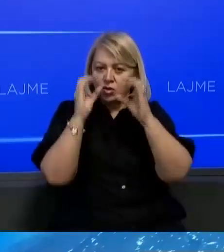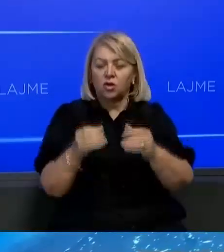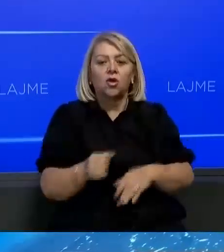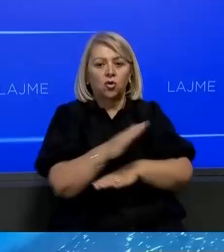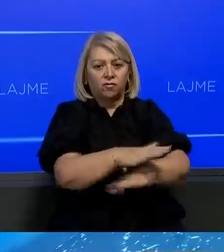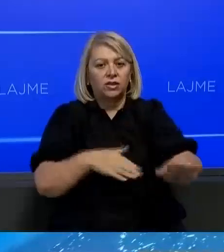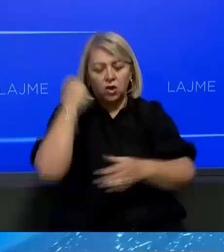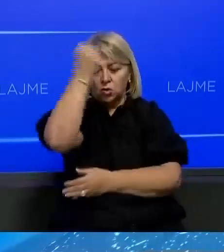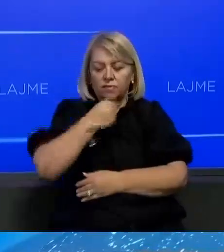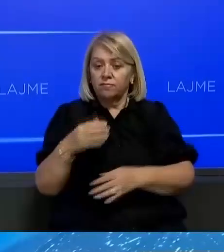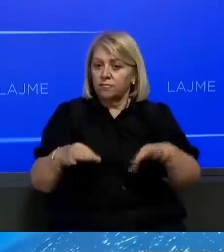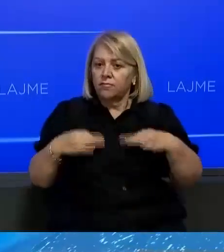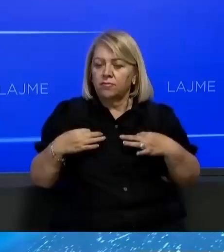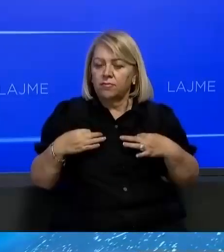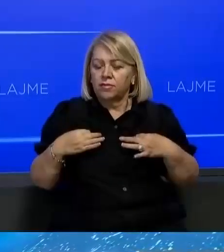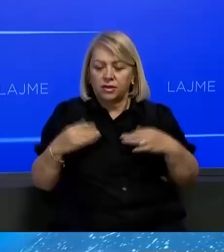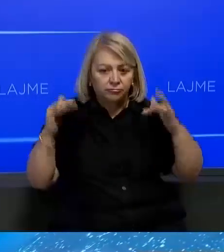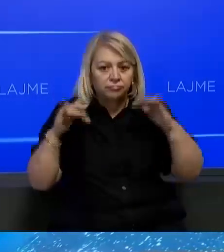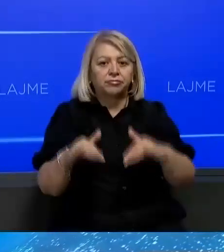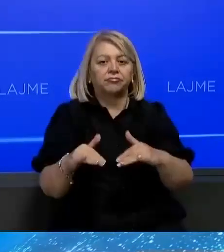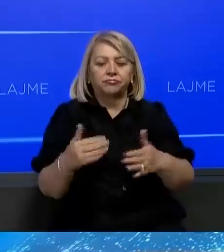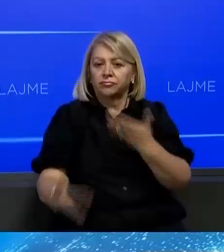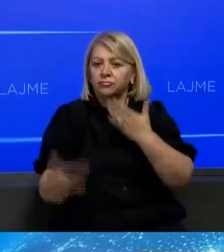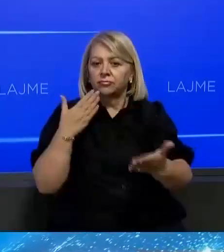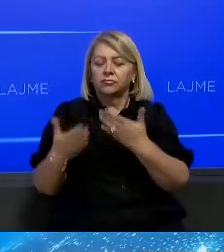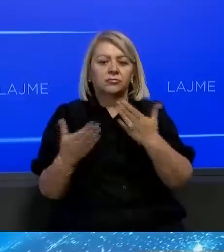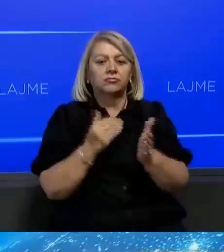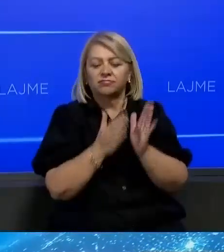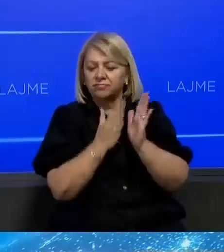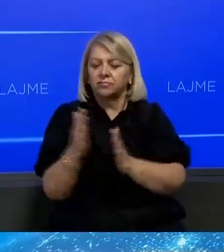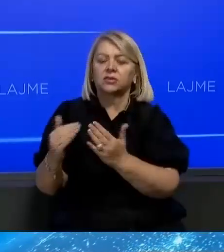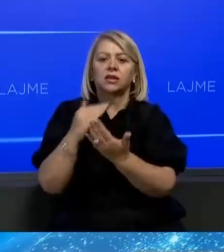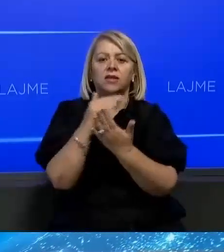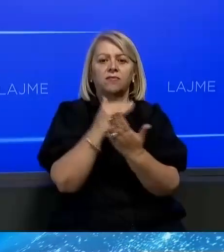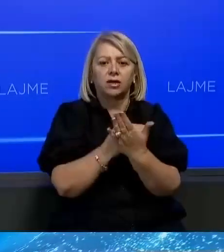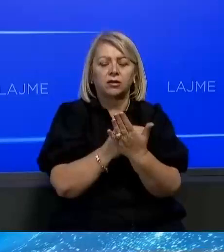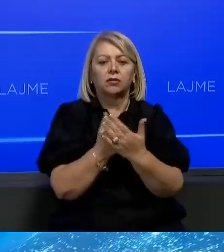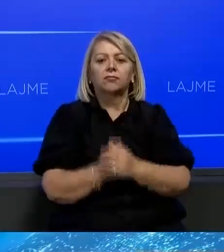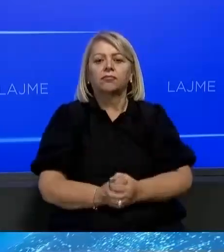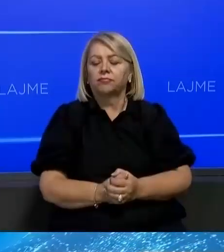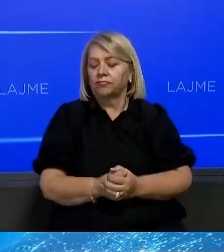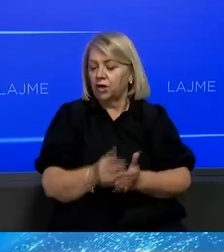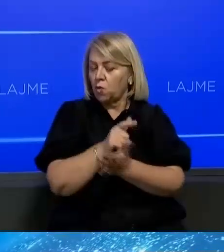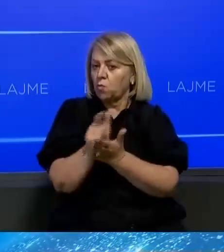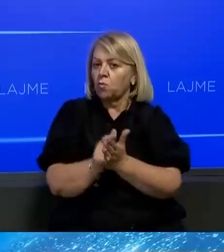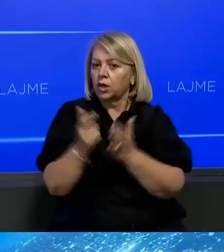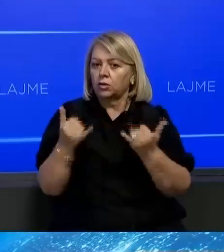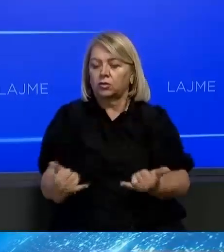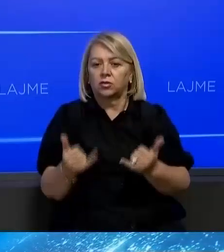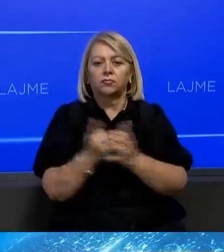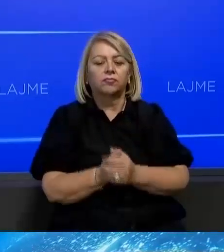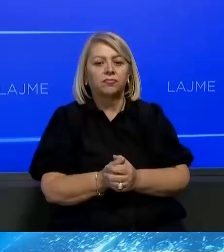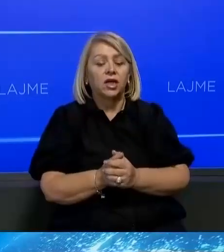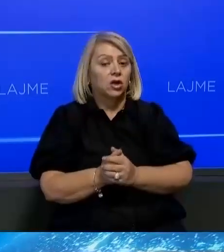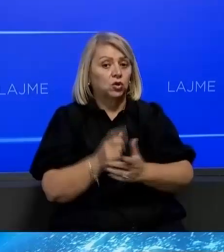Kosovës qysh prej mëngjesit është mledhur në një seansë më një varë pikashtë të rendit të ditës ma dje dhe në këto momente kuvendi është